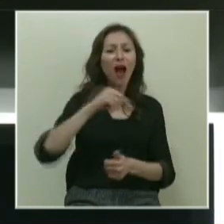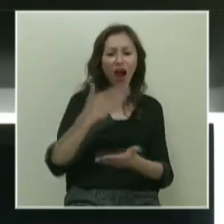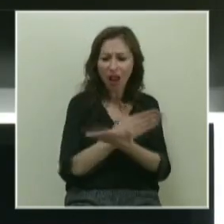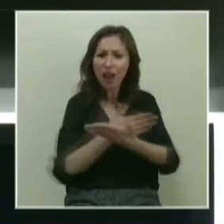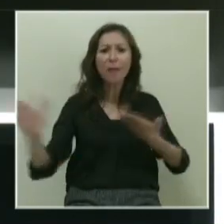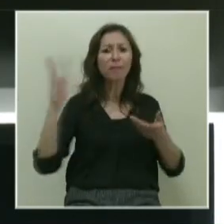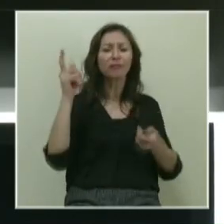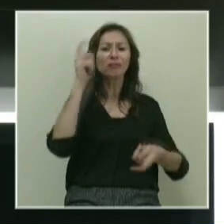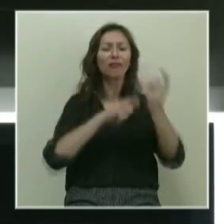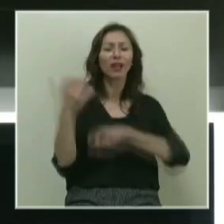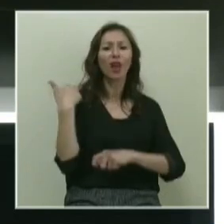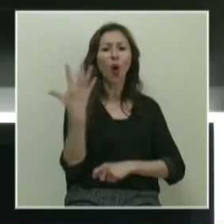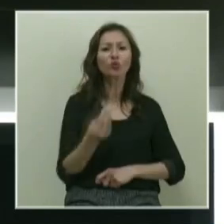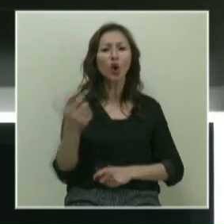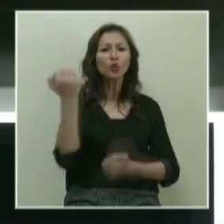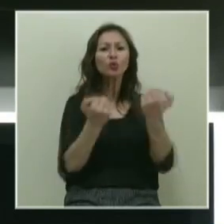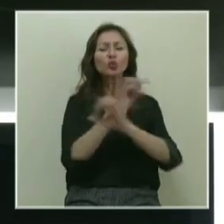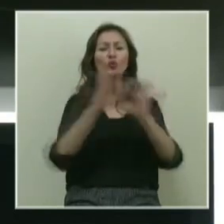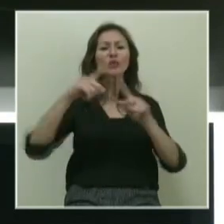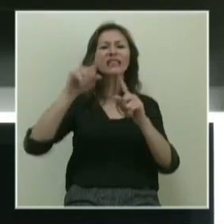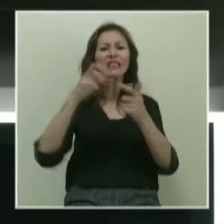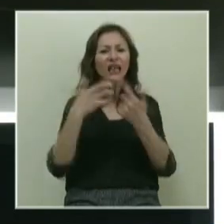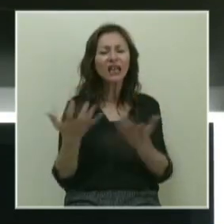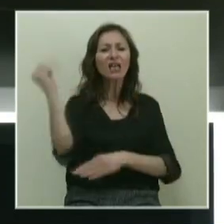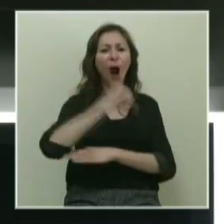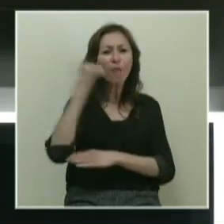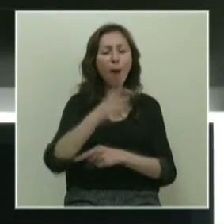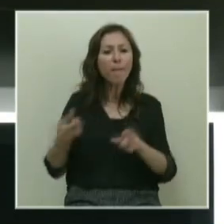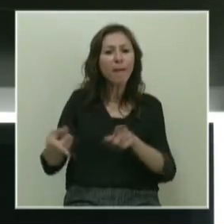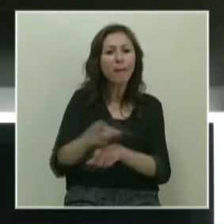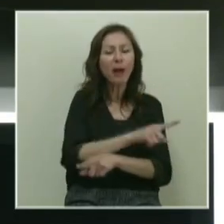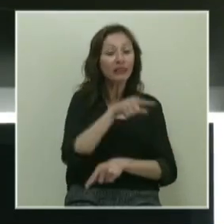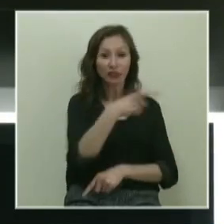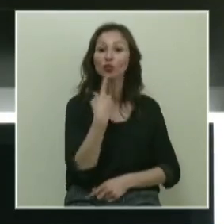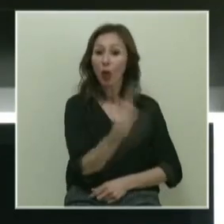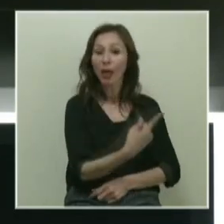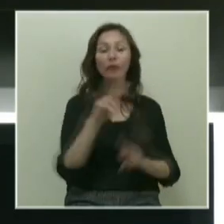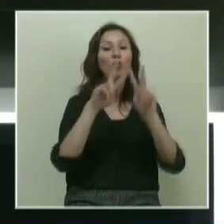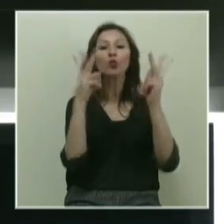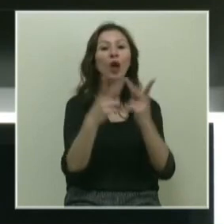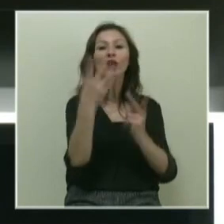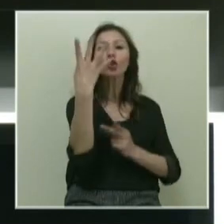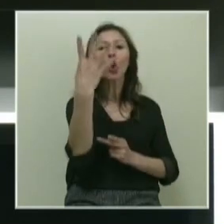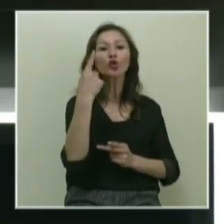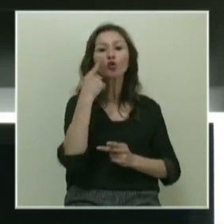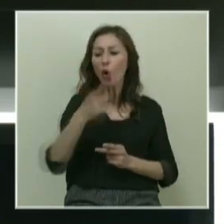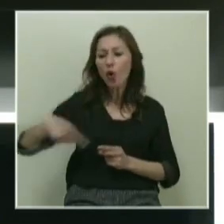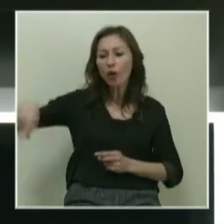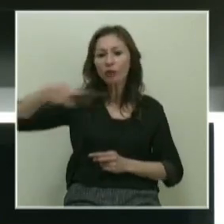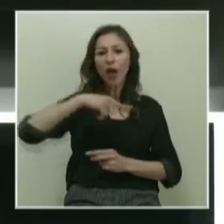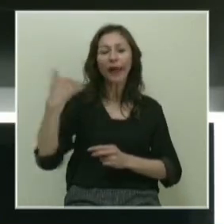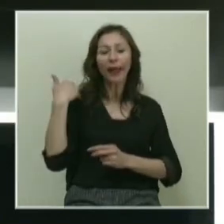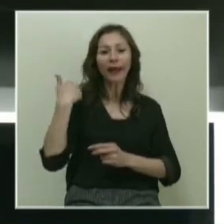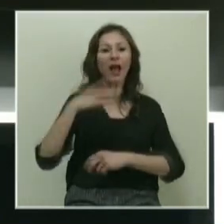Baştan inşa edilecek. Sürücüsüz tırlar, sürücüsüz kamyonlar ve size şöyle söyleyeyim. Dünyada dört konsorsiyum, hiçbir